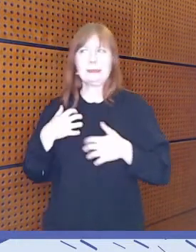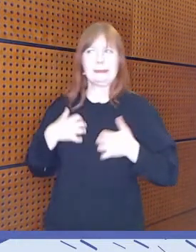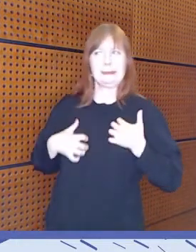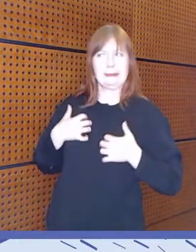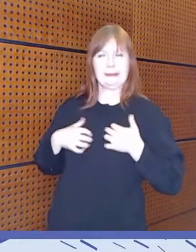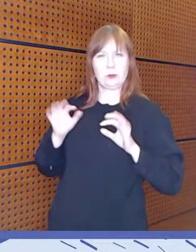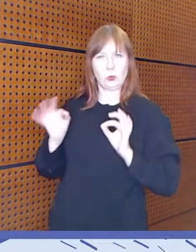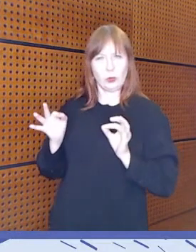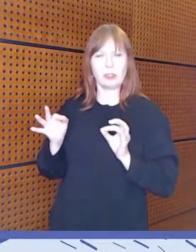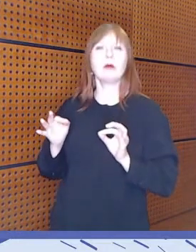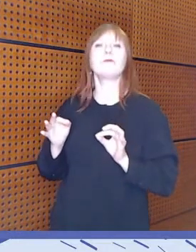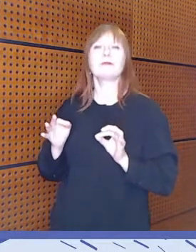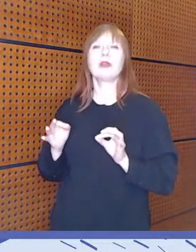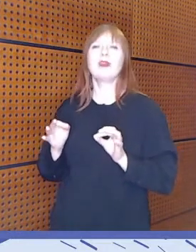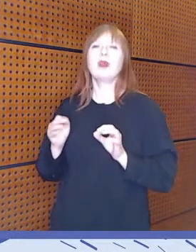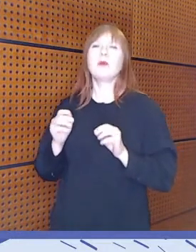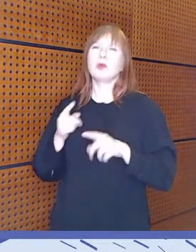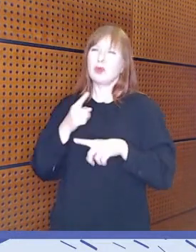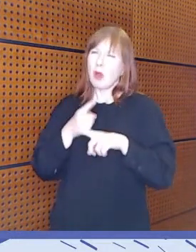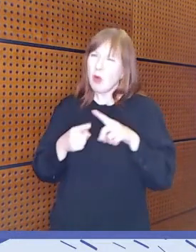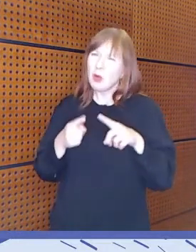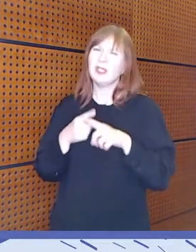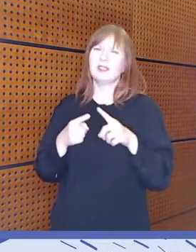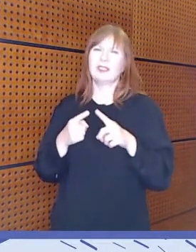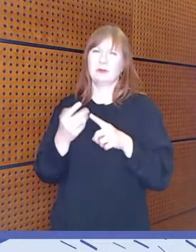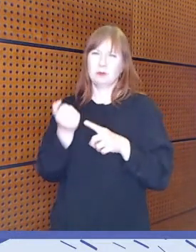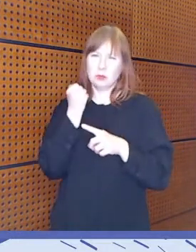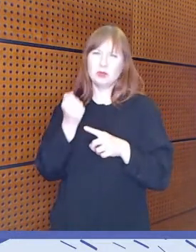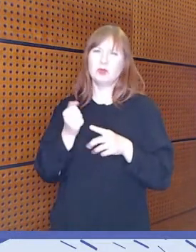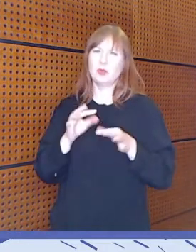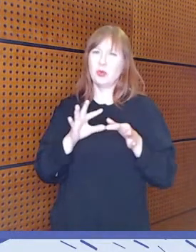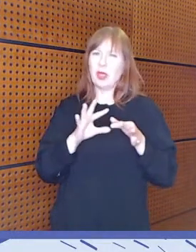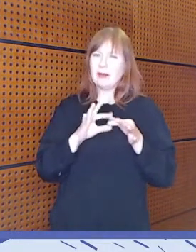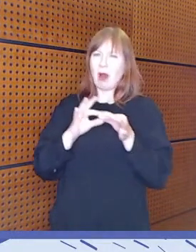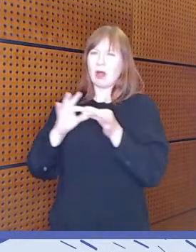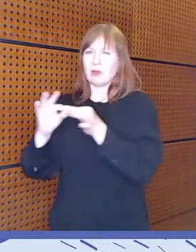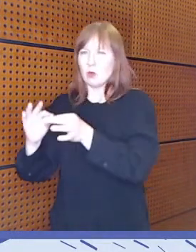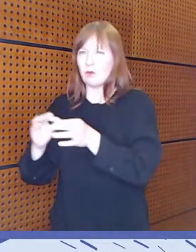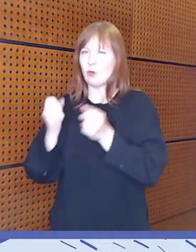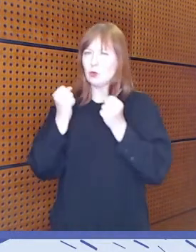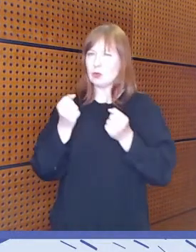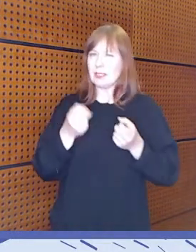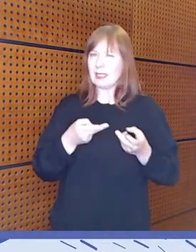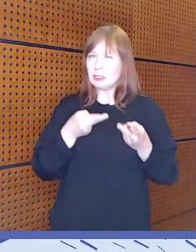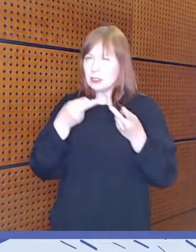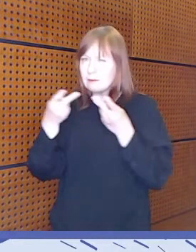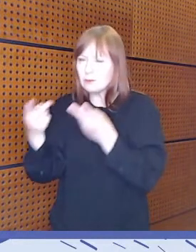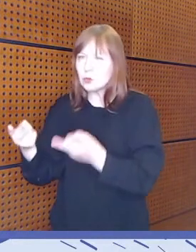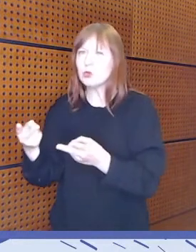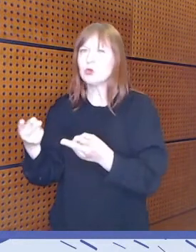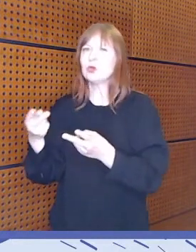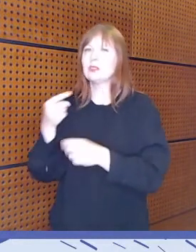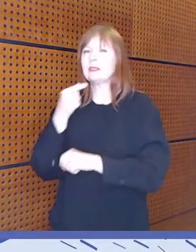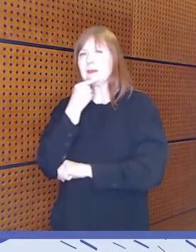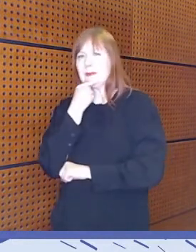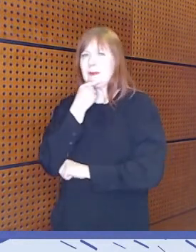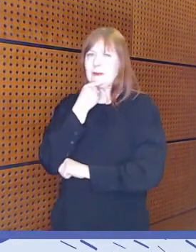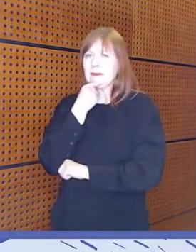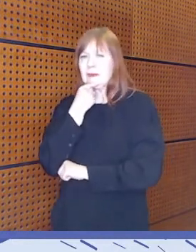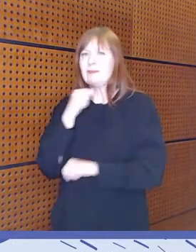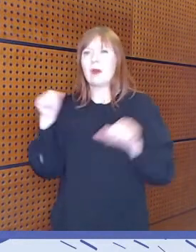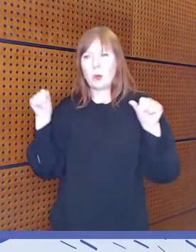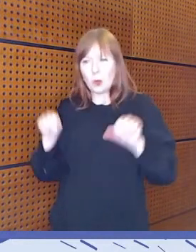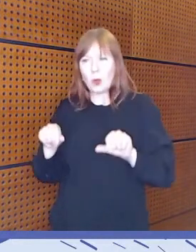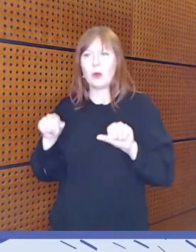tietenkin sen kestävyyden ja jatkuvuuden kannalta myös ei hyvä, että sitä mediakasvatustoimintaa